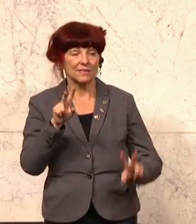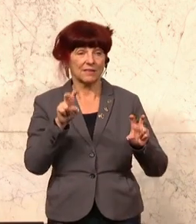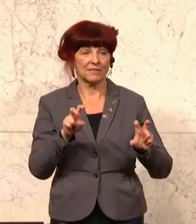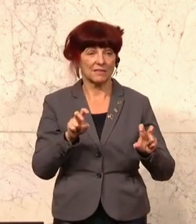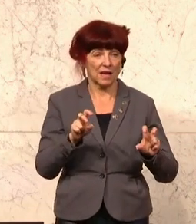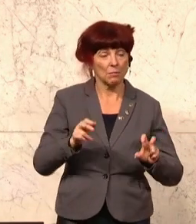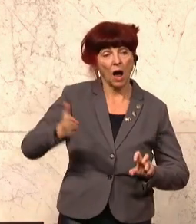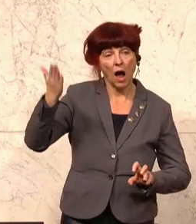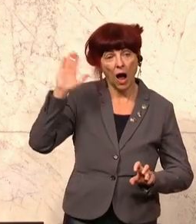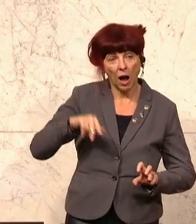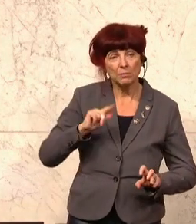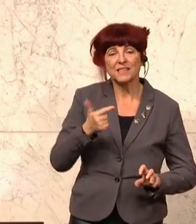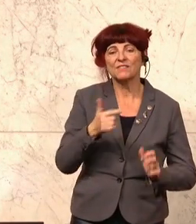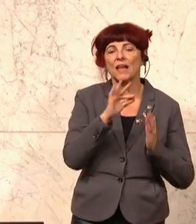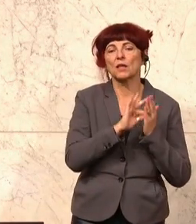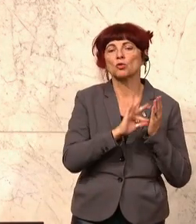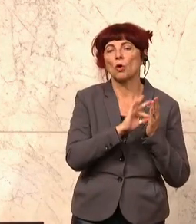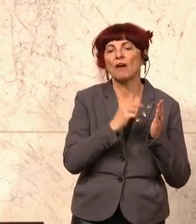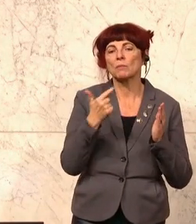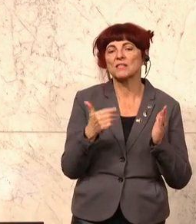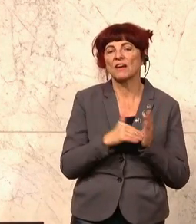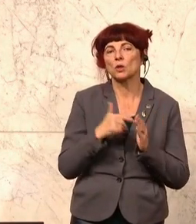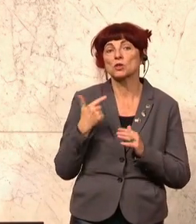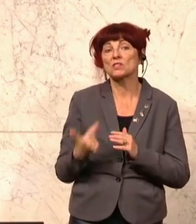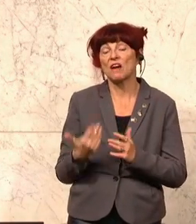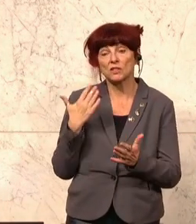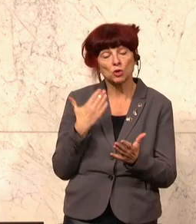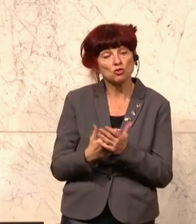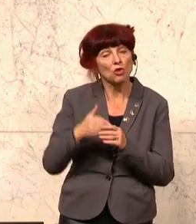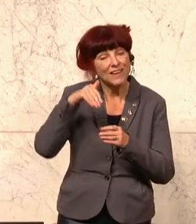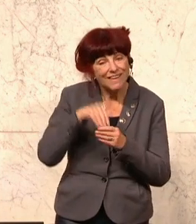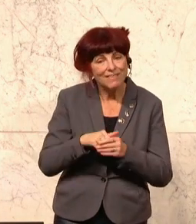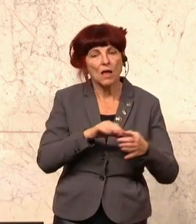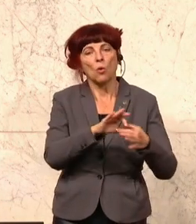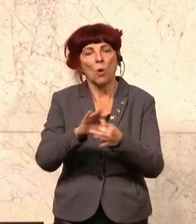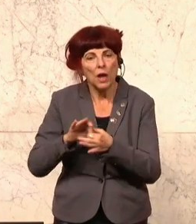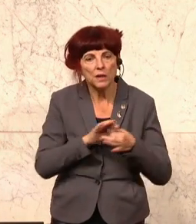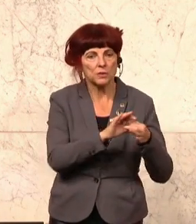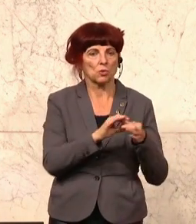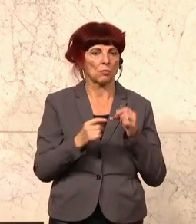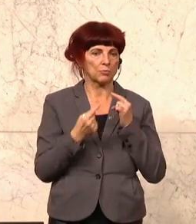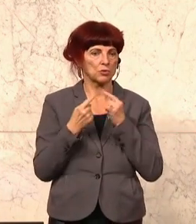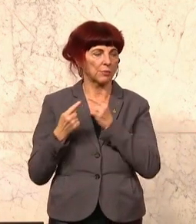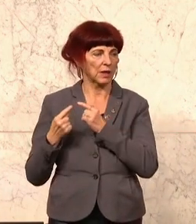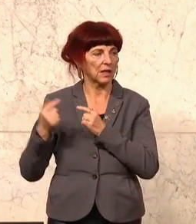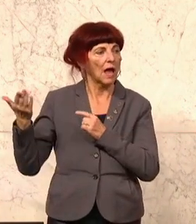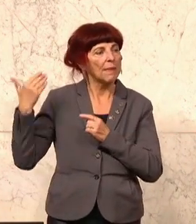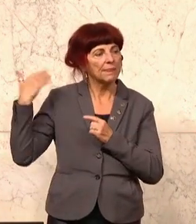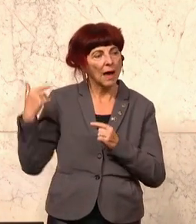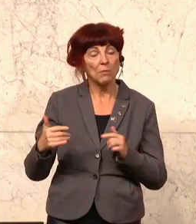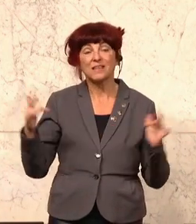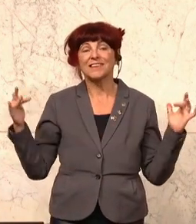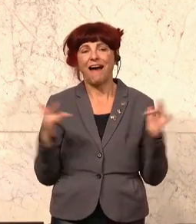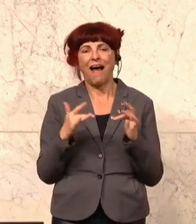schrecklichen Terroranschlag vom 2. November 2020 begleitet. Wir haben damals im Zuge des Antiterrorpakets nicht nur Gesetze